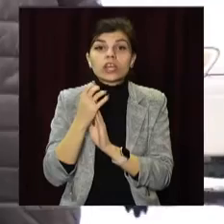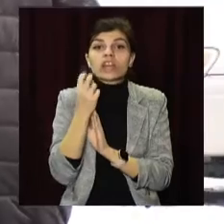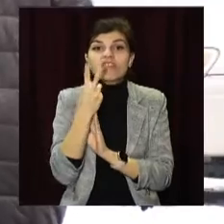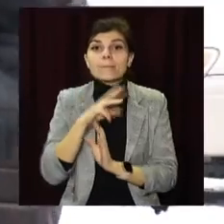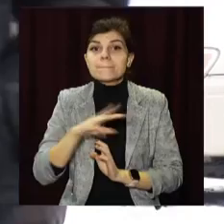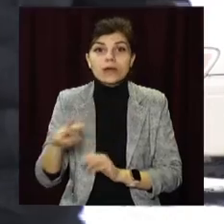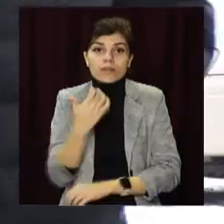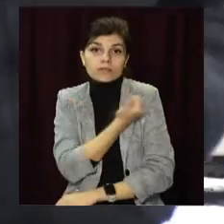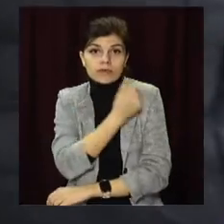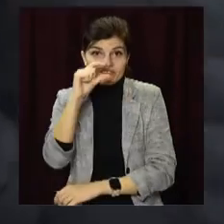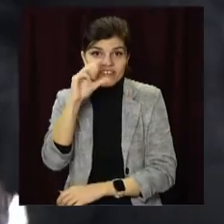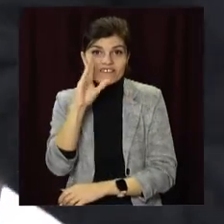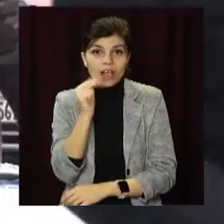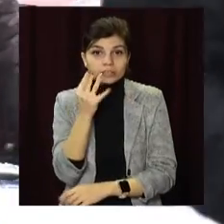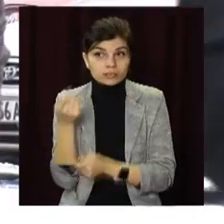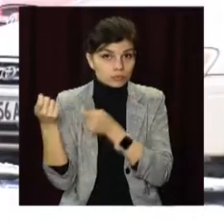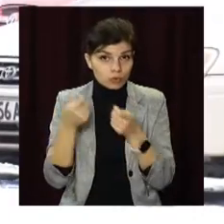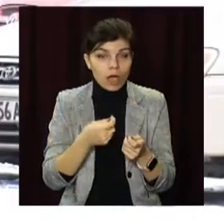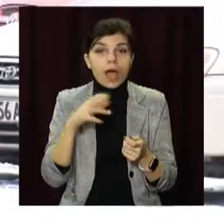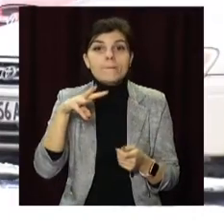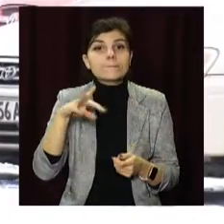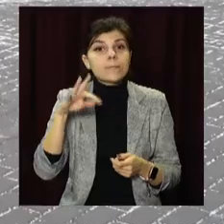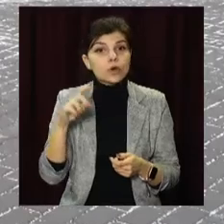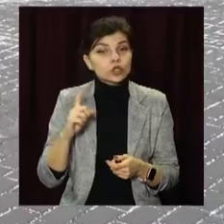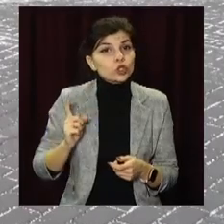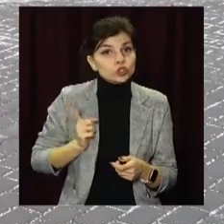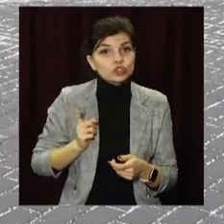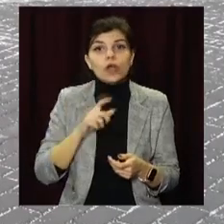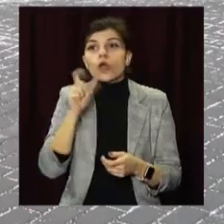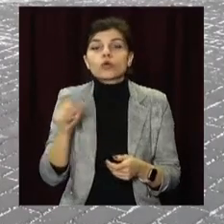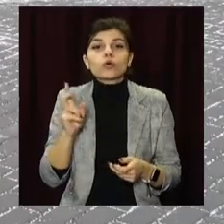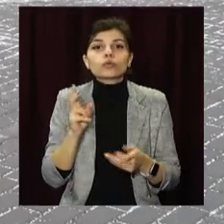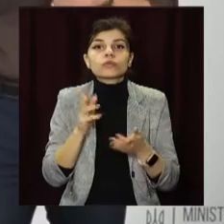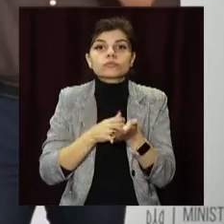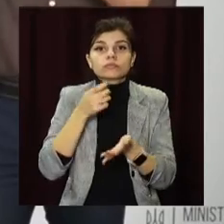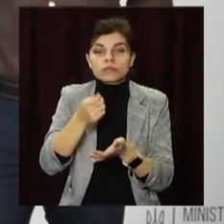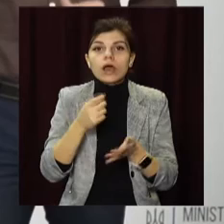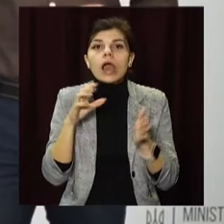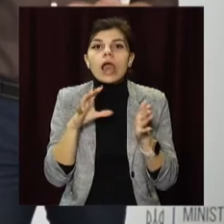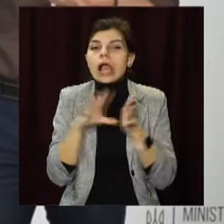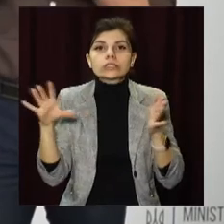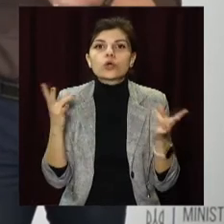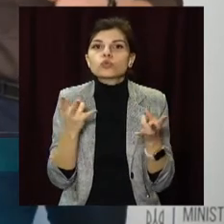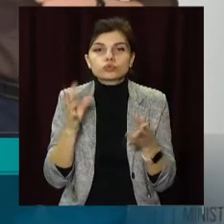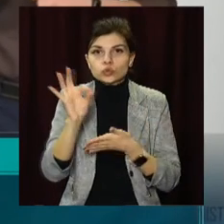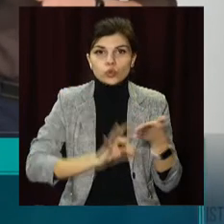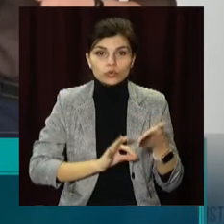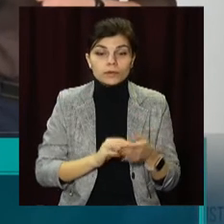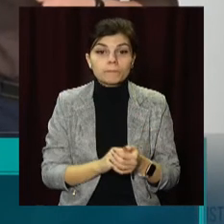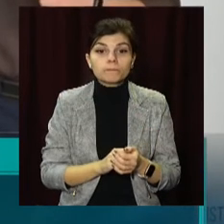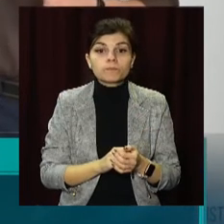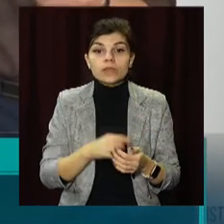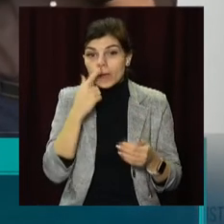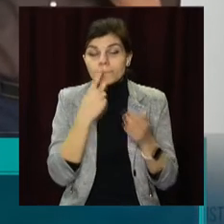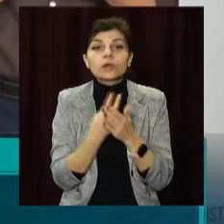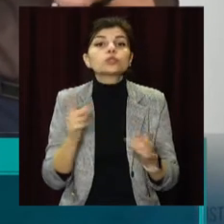А у МОЗ цього тижня очікують перші заявки на екстрену реєстрацію препаратів. Передбачається, що державна